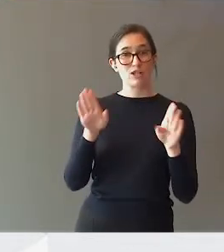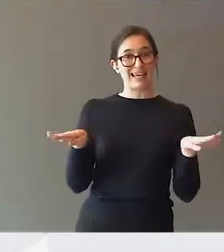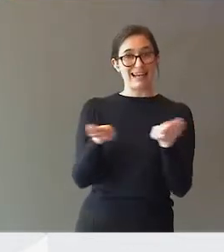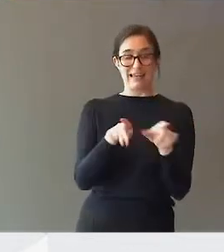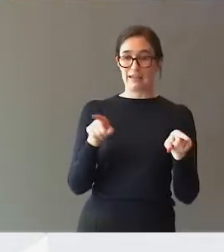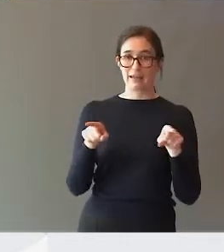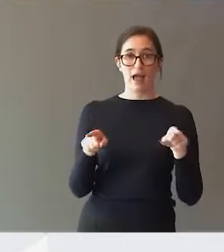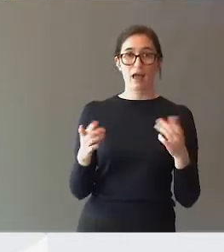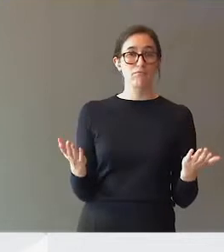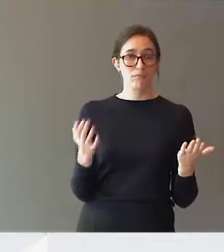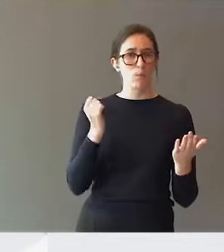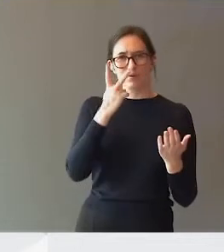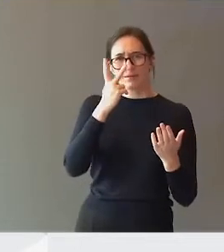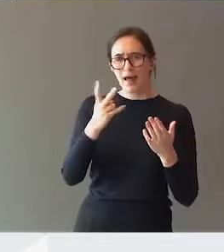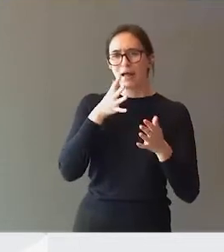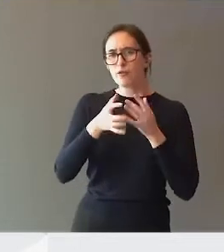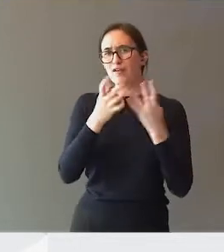man må se det gjennom år.